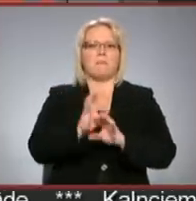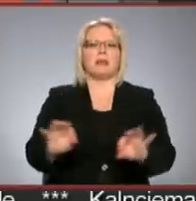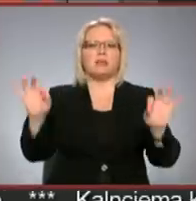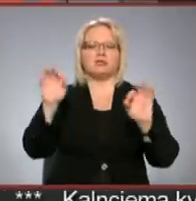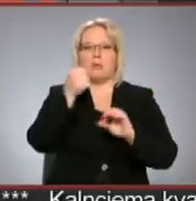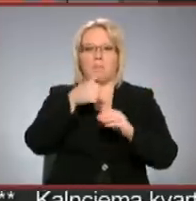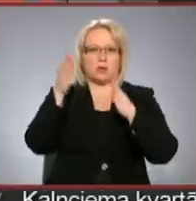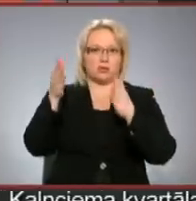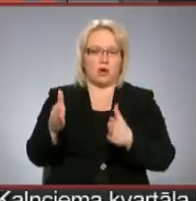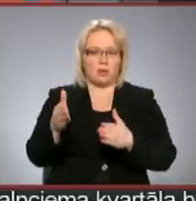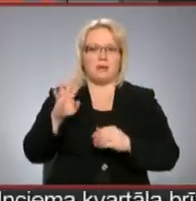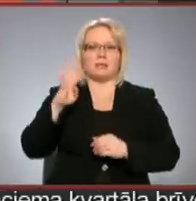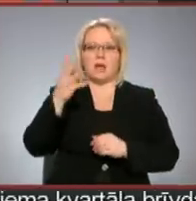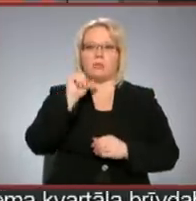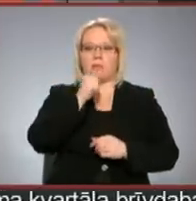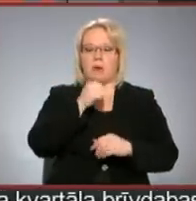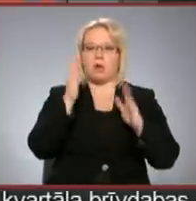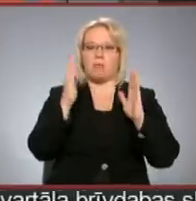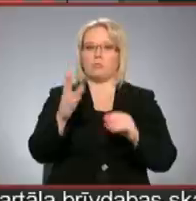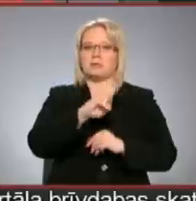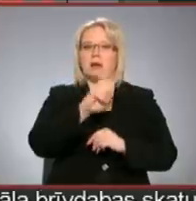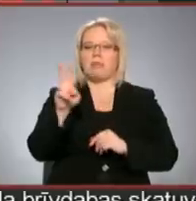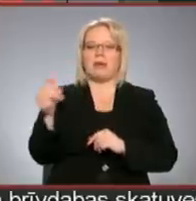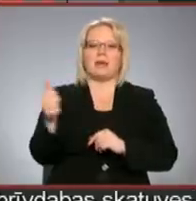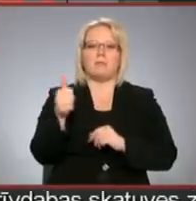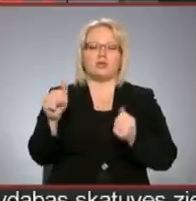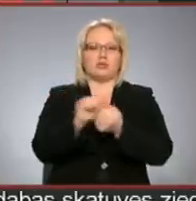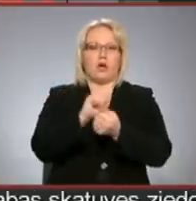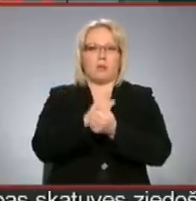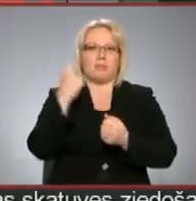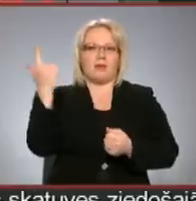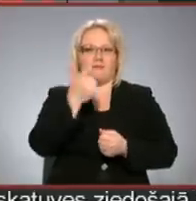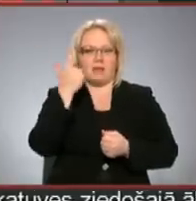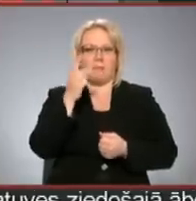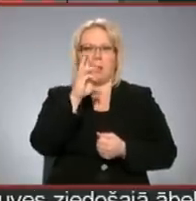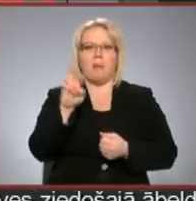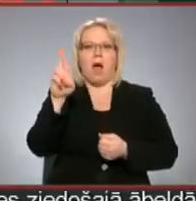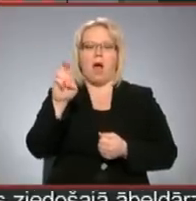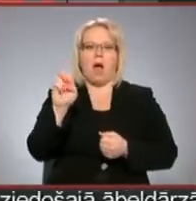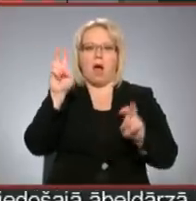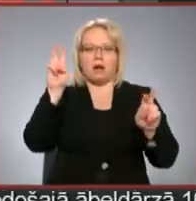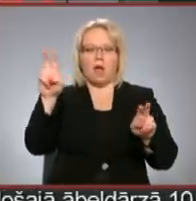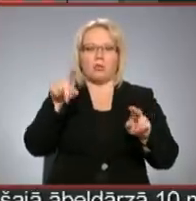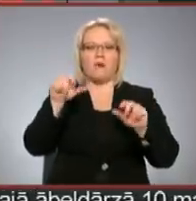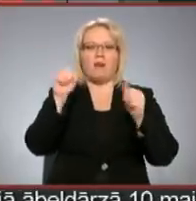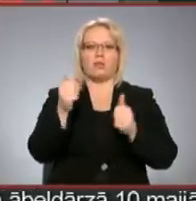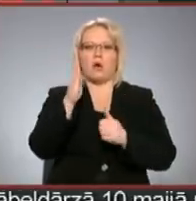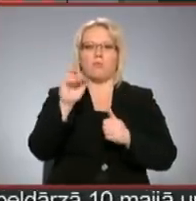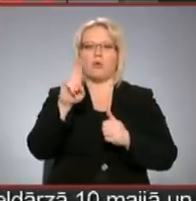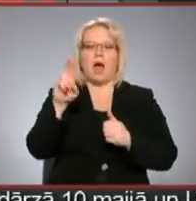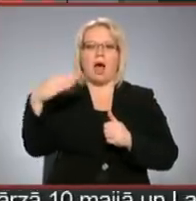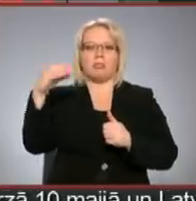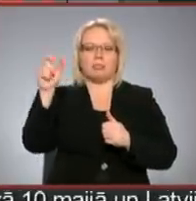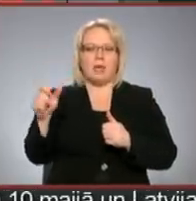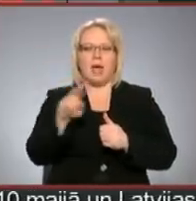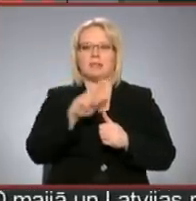Tāpēc vēl kādu filmu īpaša dokumentālā filma Māra, to ir veidojusi Krista Burāne, ar gana